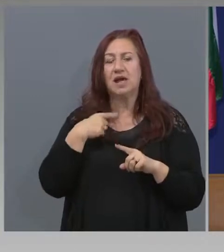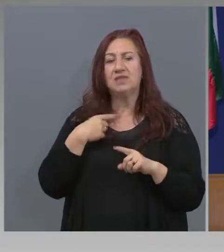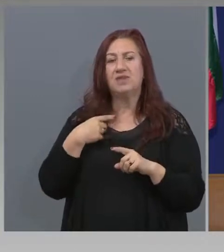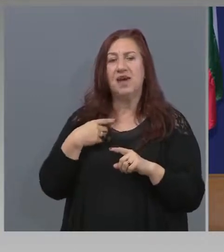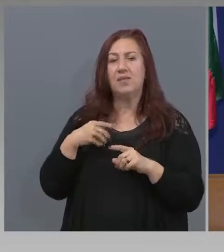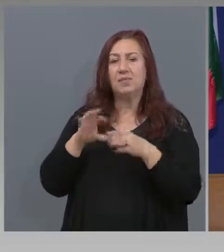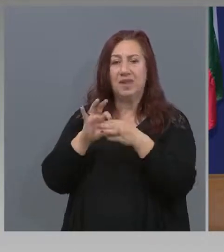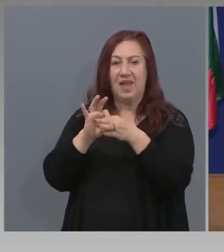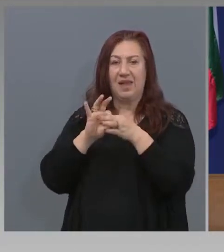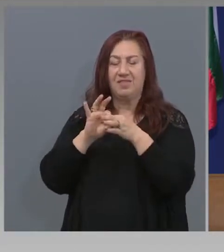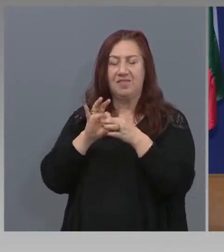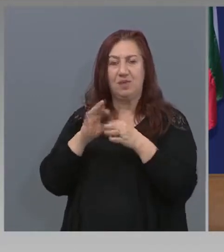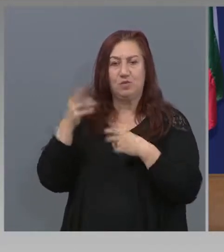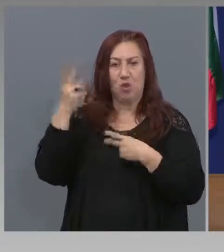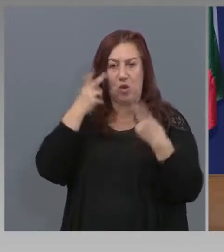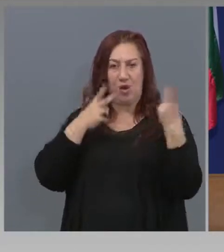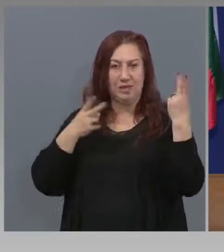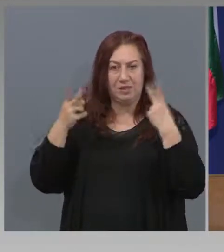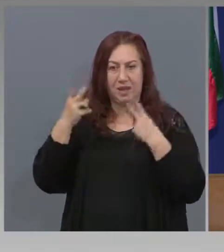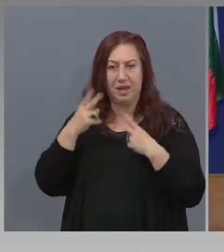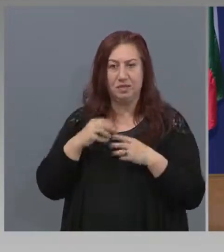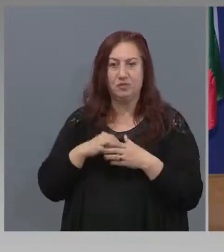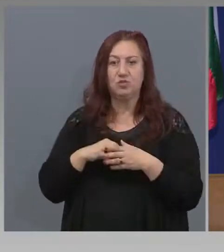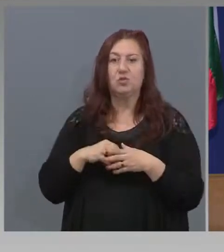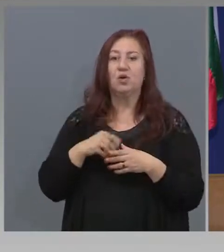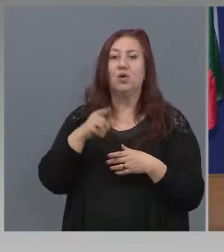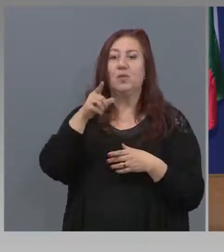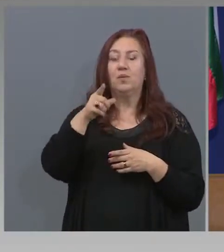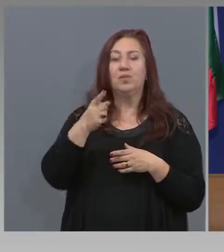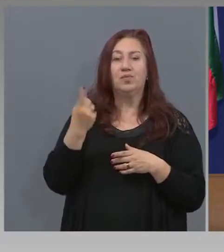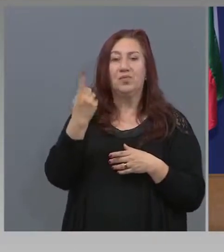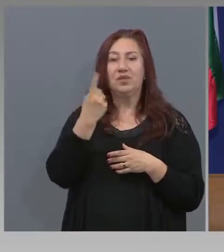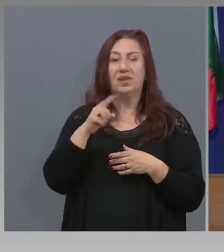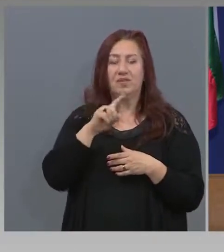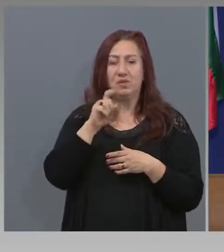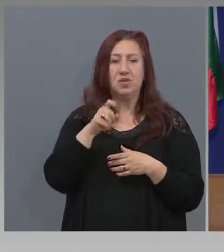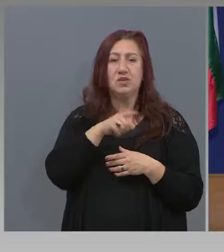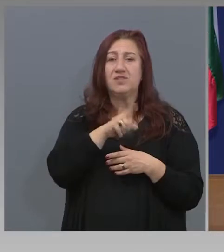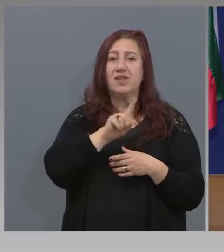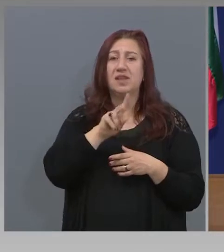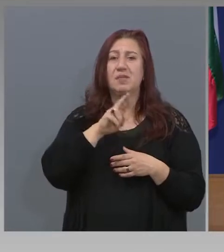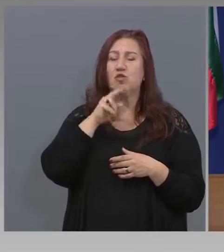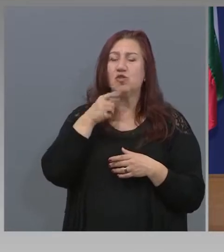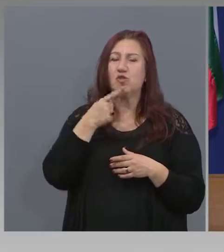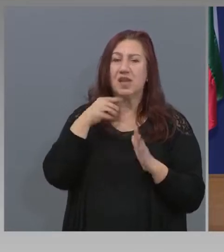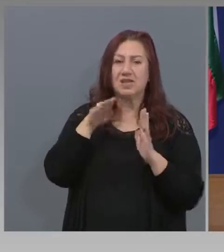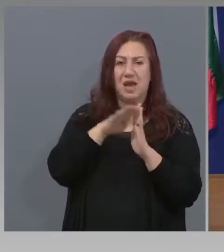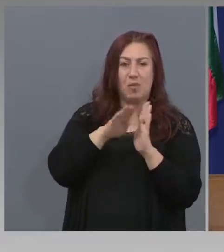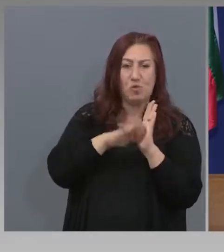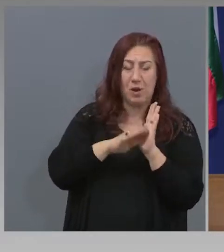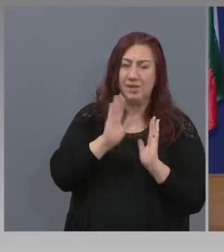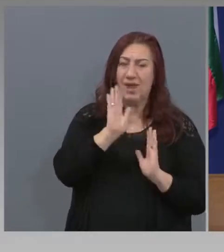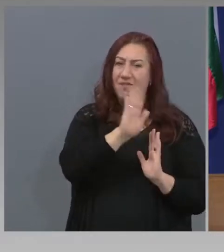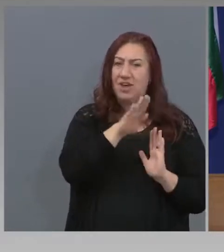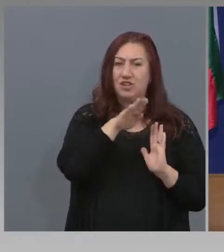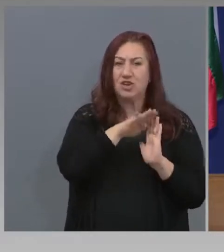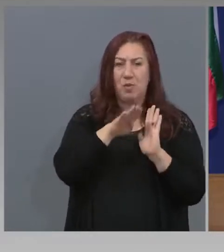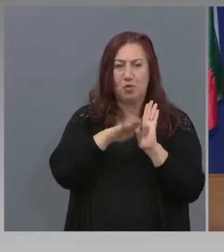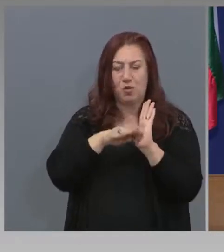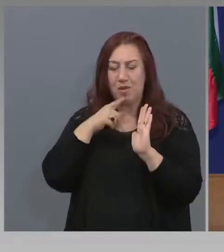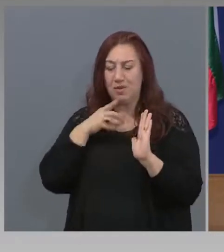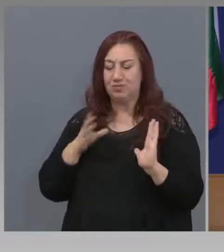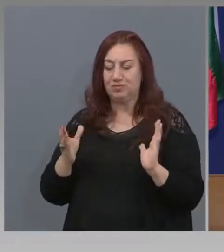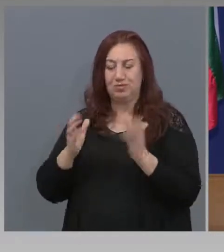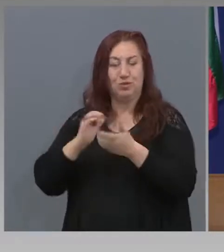Върху, по-дърху, която ми отговаряхте, за програмата господин Дънчев, ще се ревизирали и се адаптирали програмата Коалициалната за